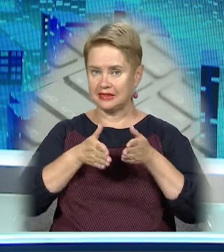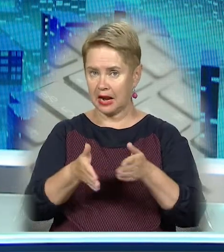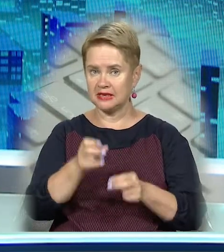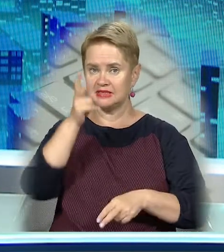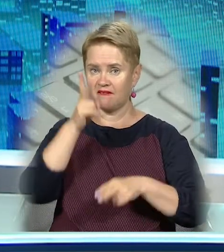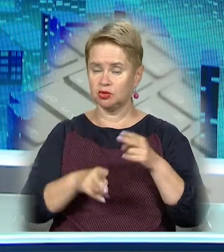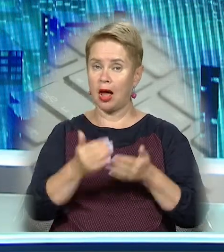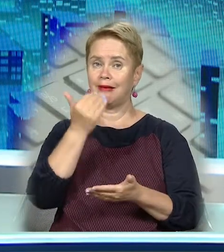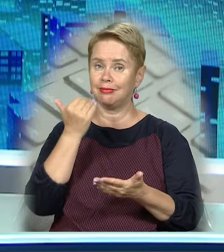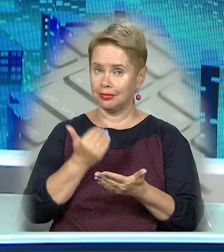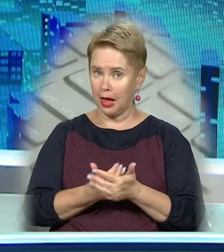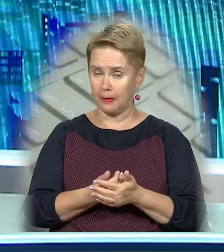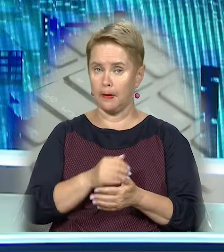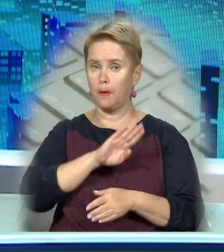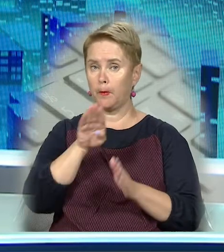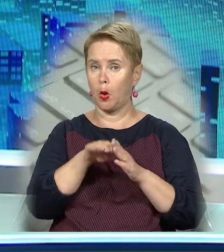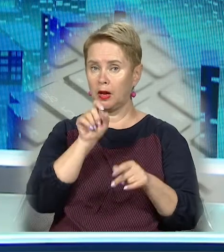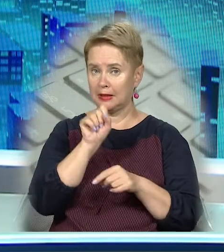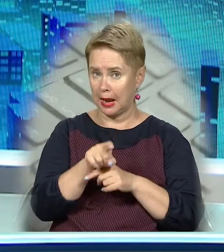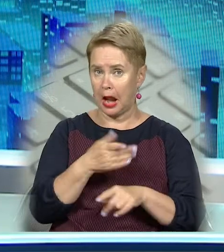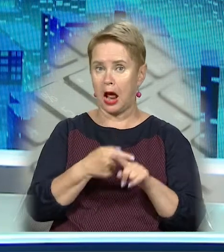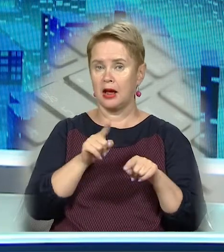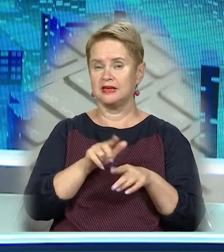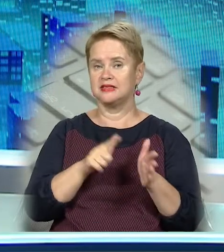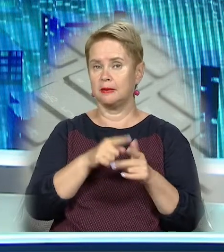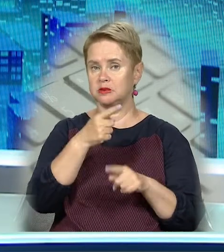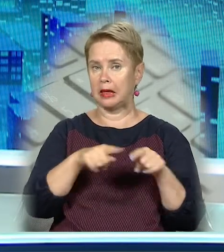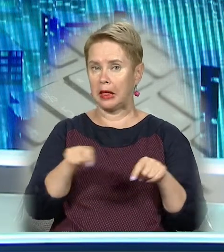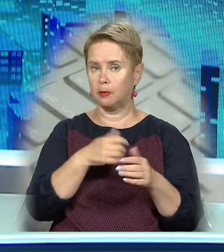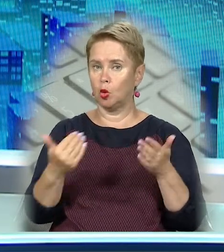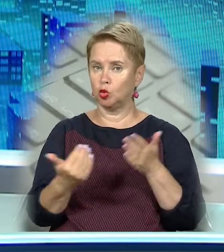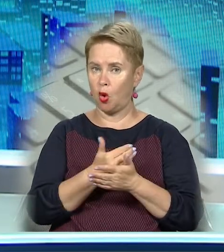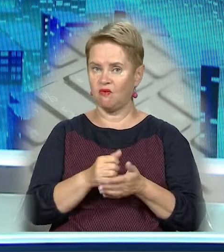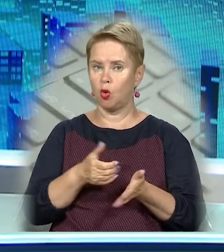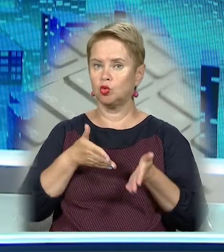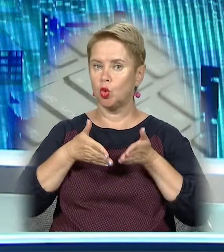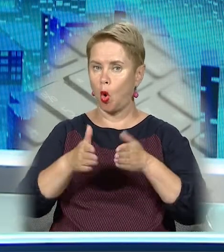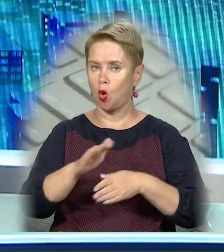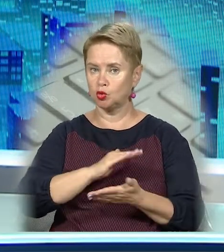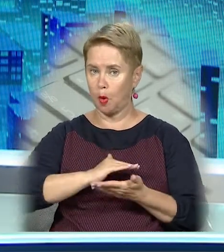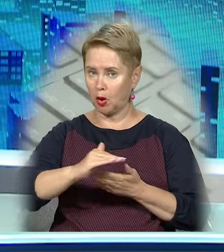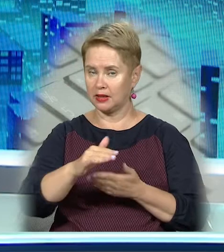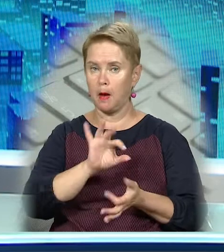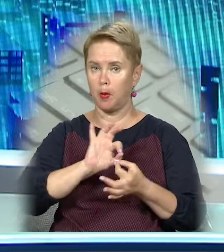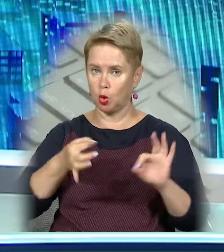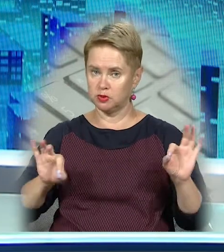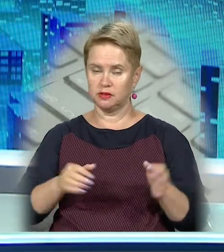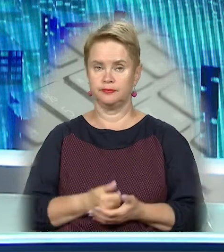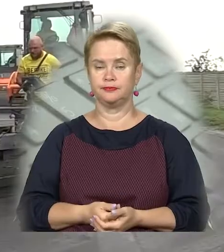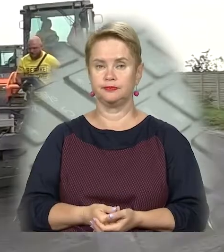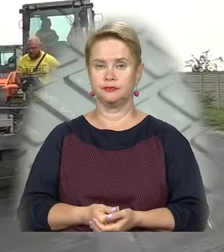роботи на завершальному етапі. Підрядники укладають майже 7,5 кілометрів нового дорожнього покриття. Подробиці далі.